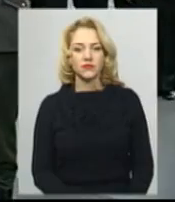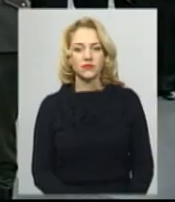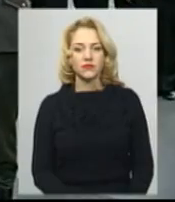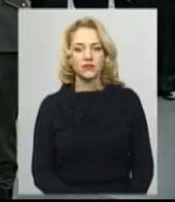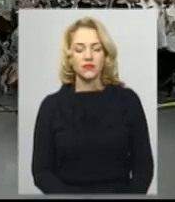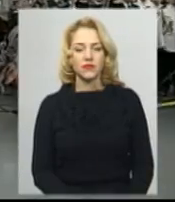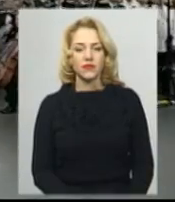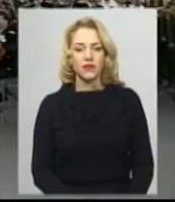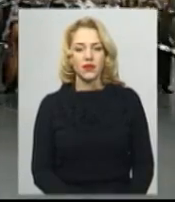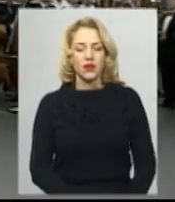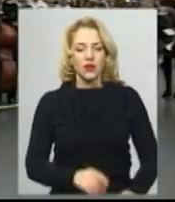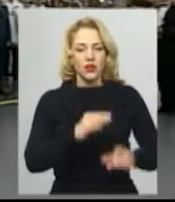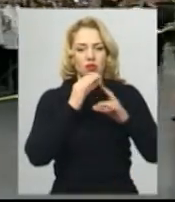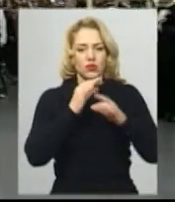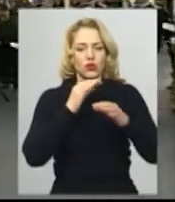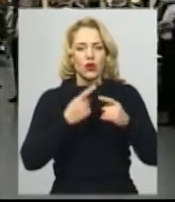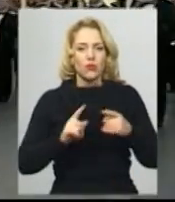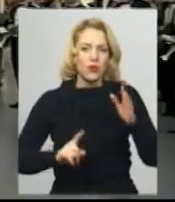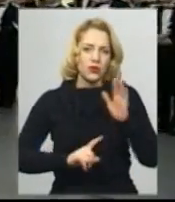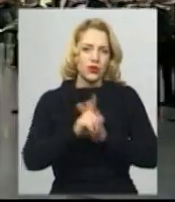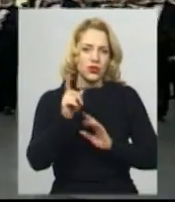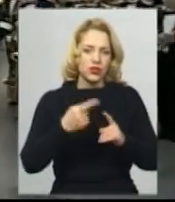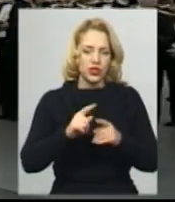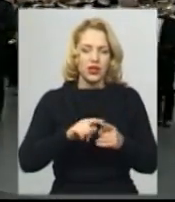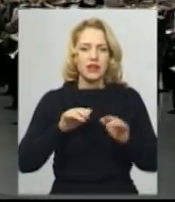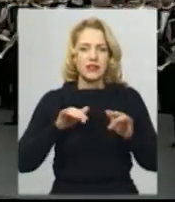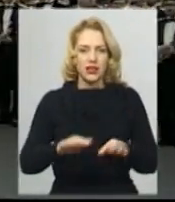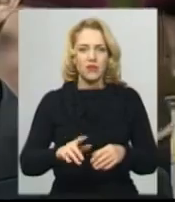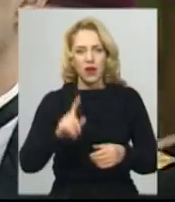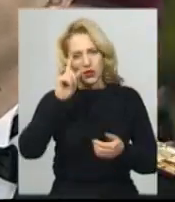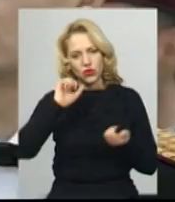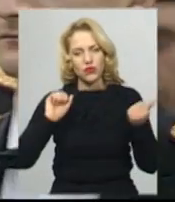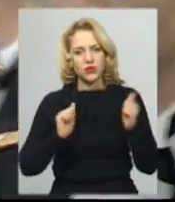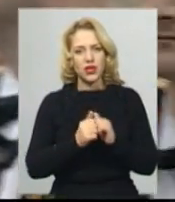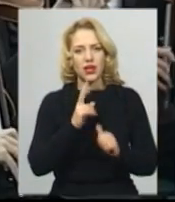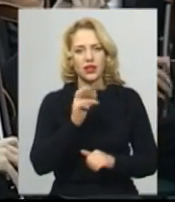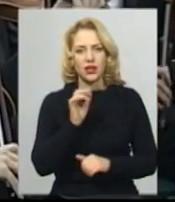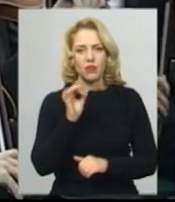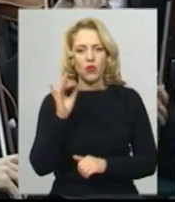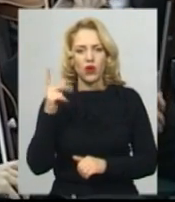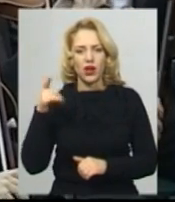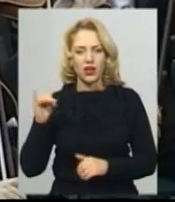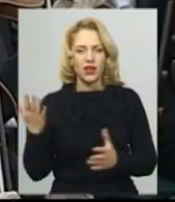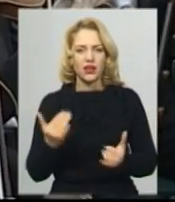В Сурму розпочинають церемонію вшанування пам'яті кіборгів, які 242 дні захищали Донецький аеропорт.